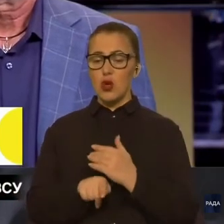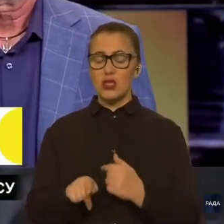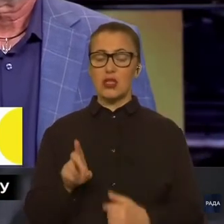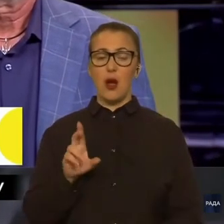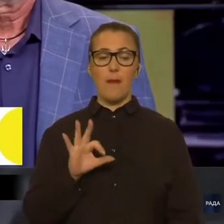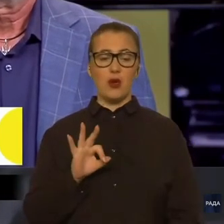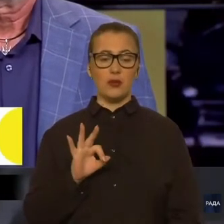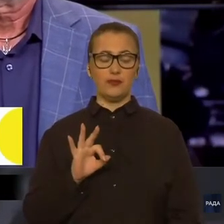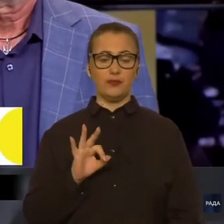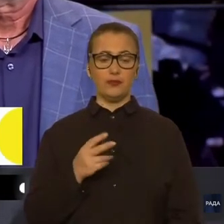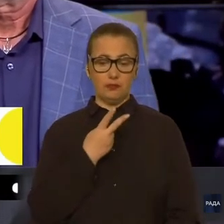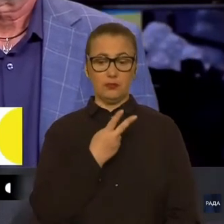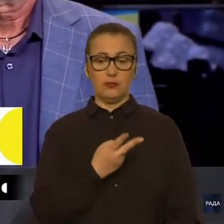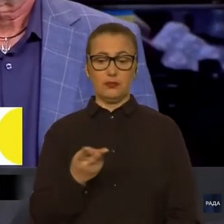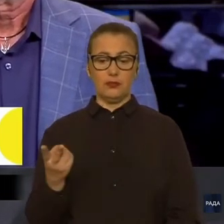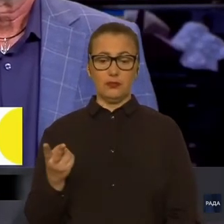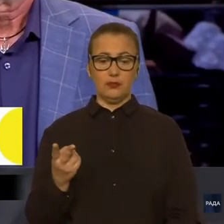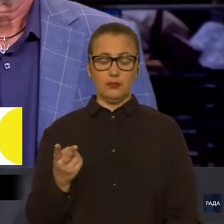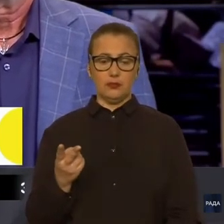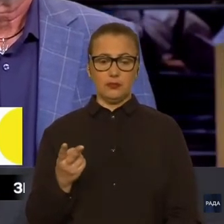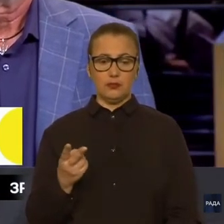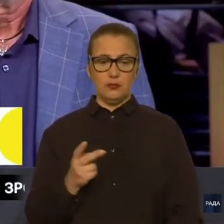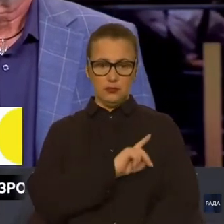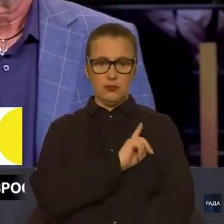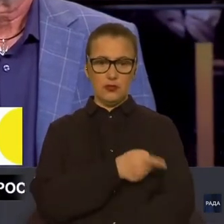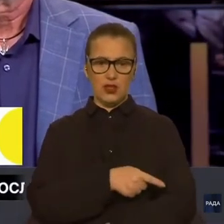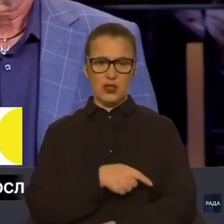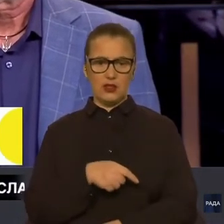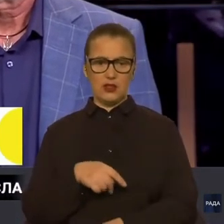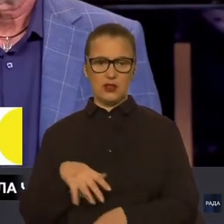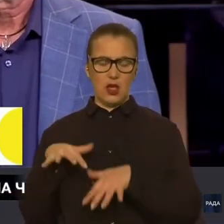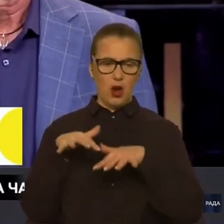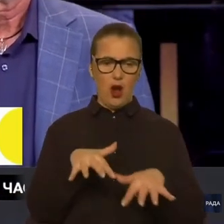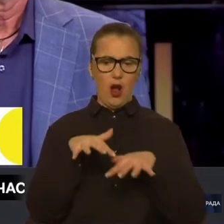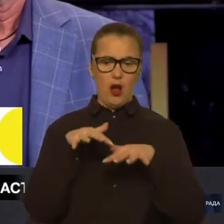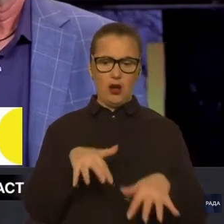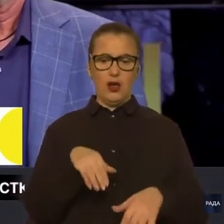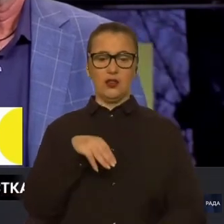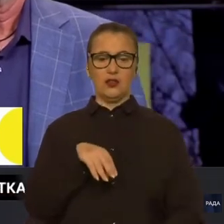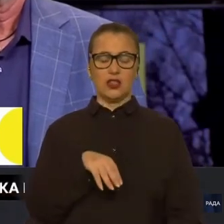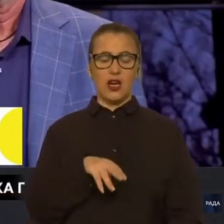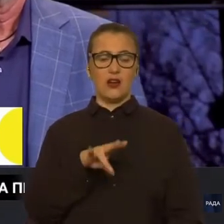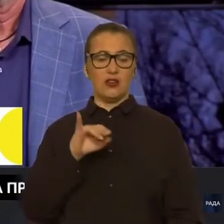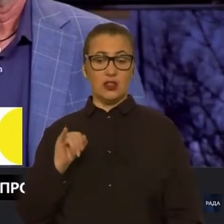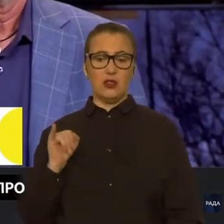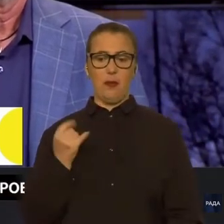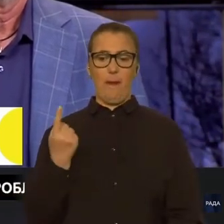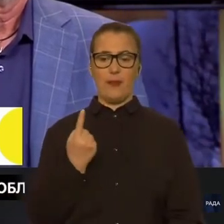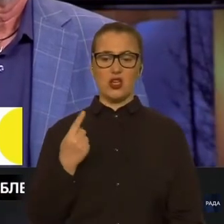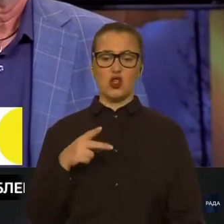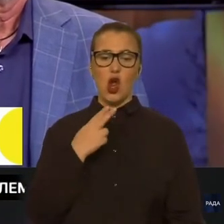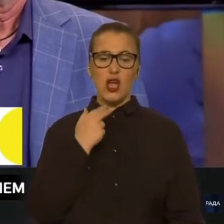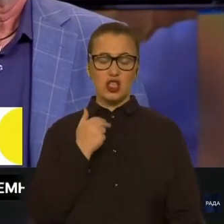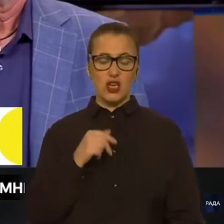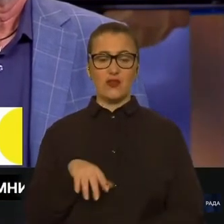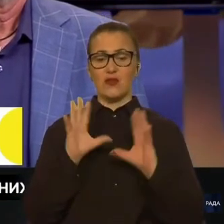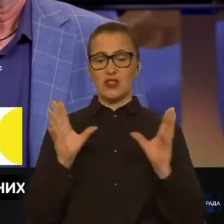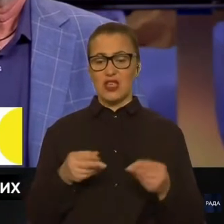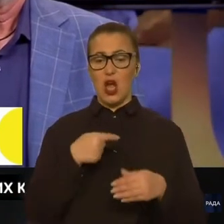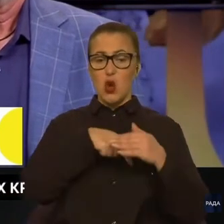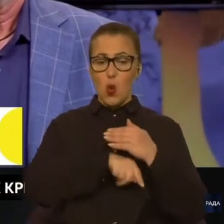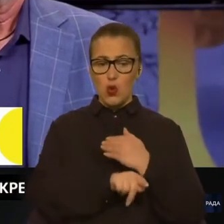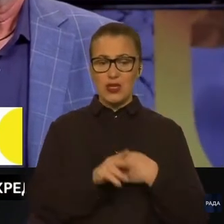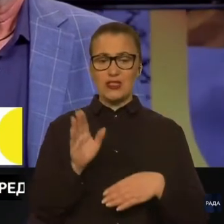ви бачите щільність атак в травні, власне, і першого червня. Тому взагалі укриття